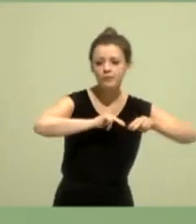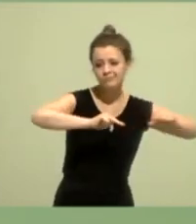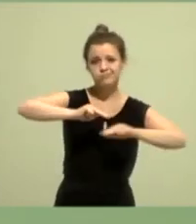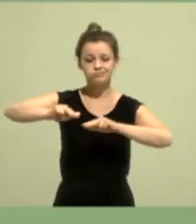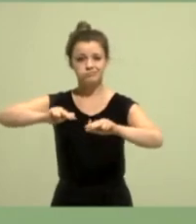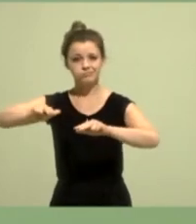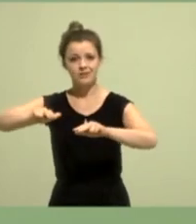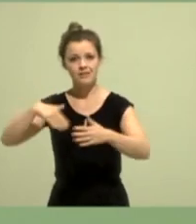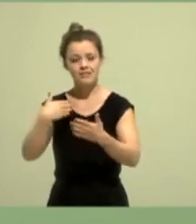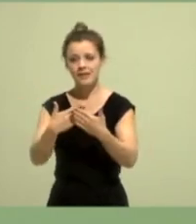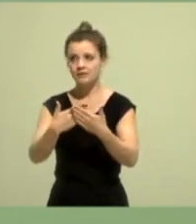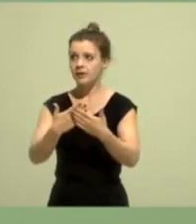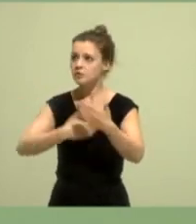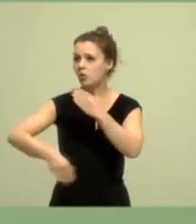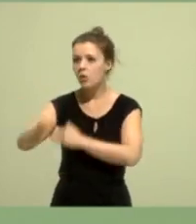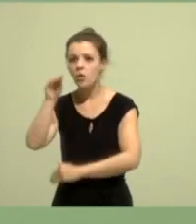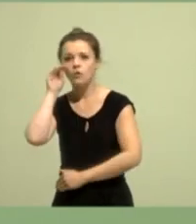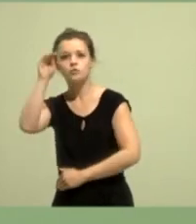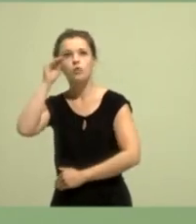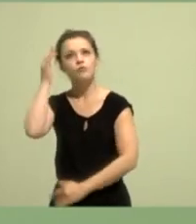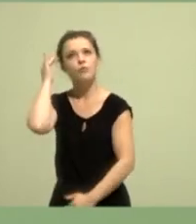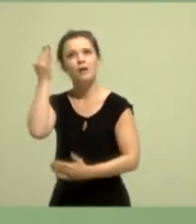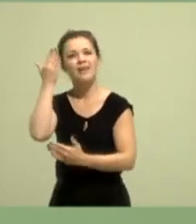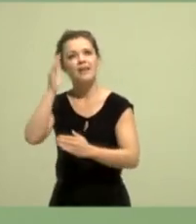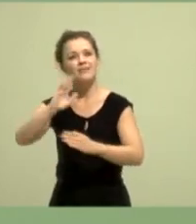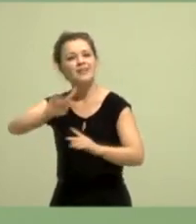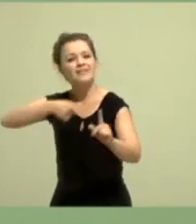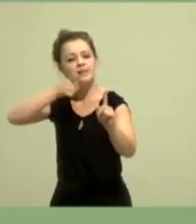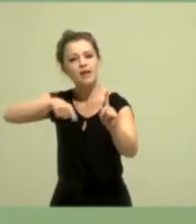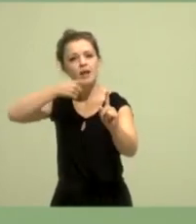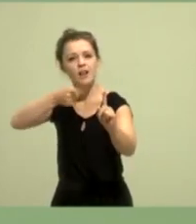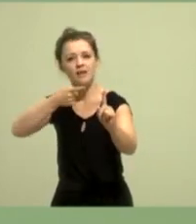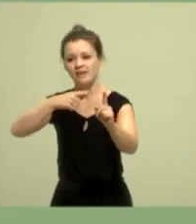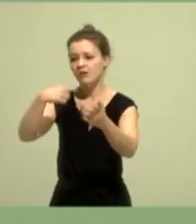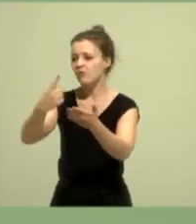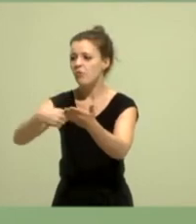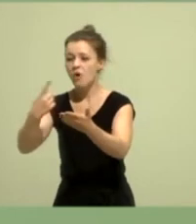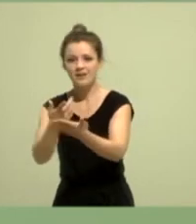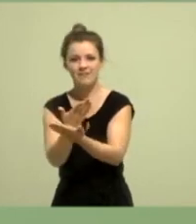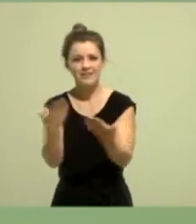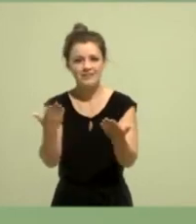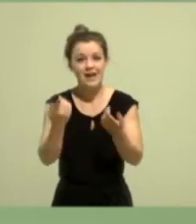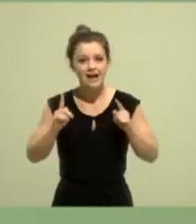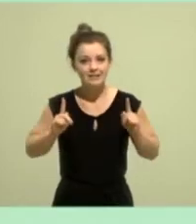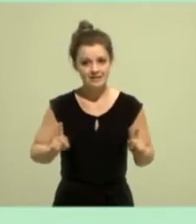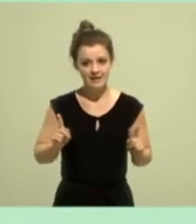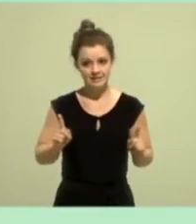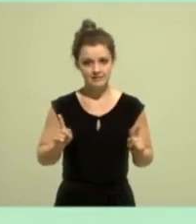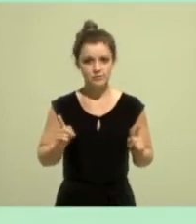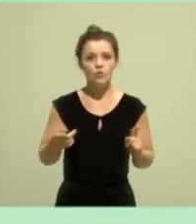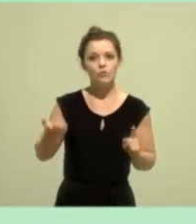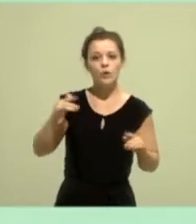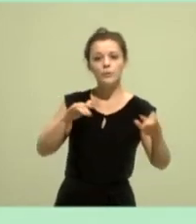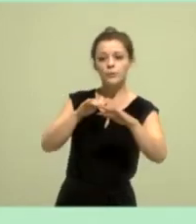anders gestellt werden und eine ganz andere Erwartungshaltung da ist, in Form von Tiefe der Antwort und in Breite